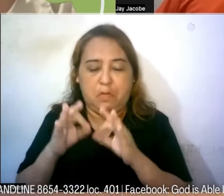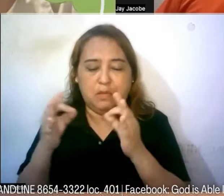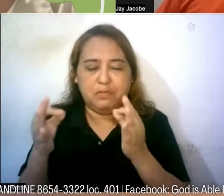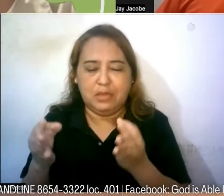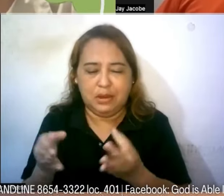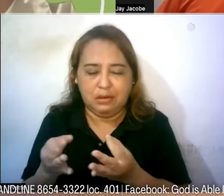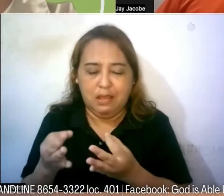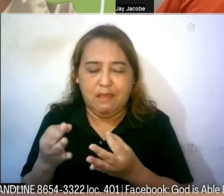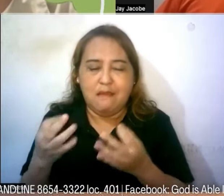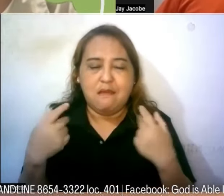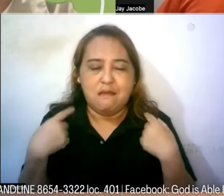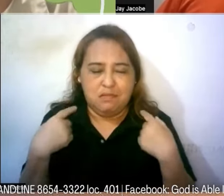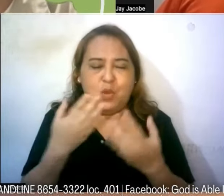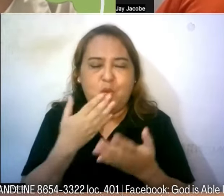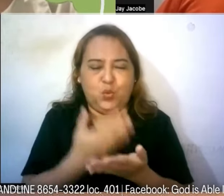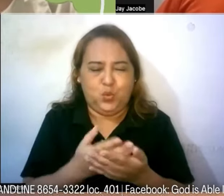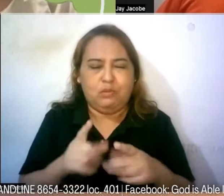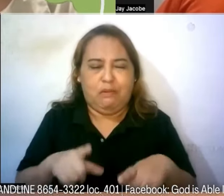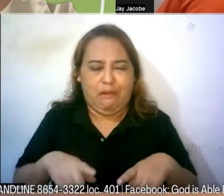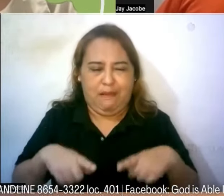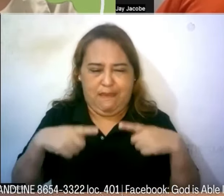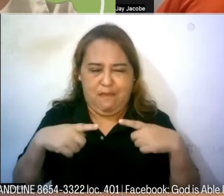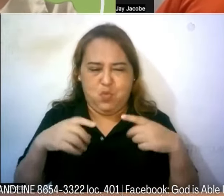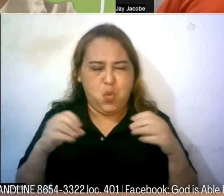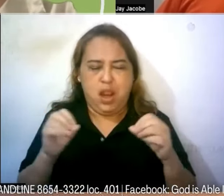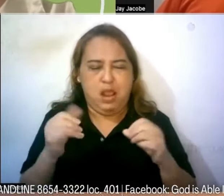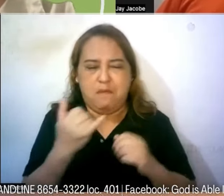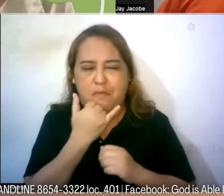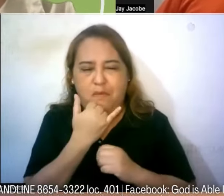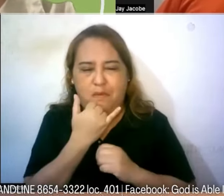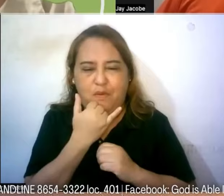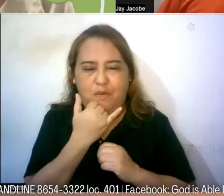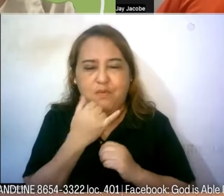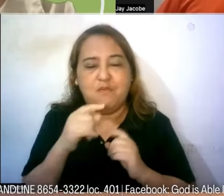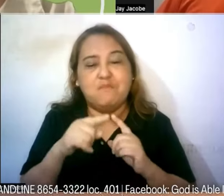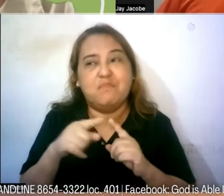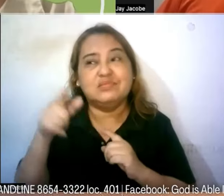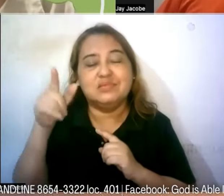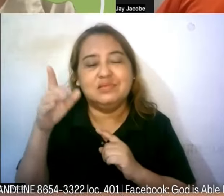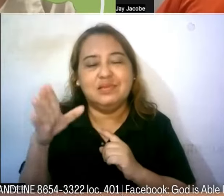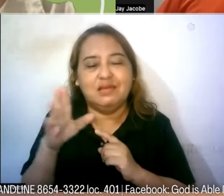konting kaginawaan sa buhay wala namang mali doon pero po ginamit pala ng